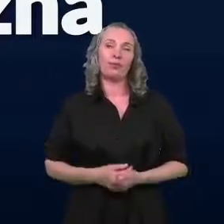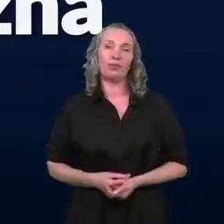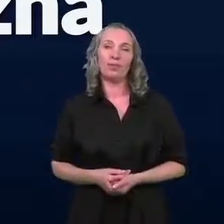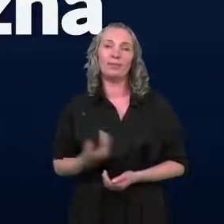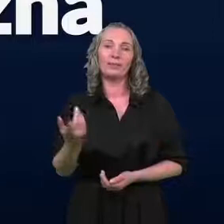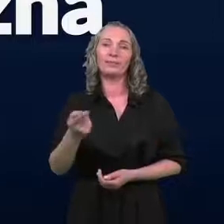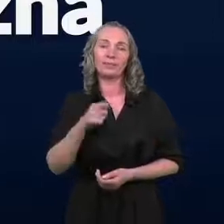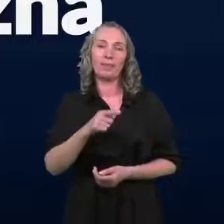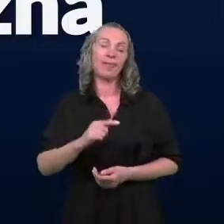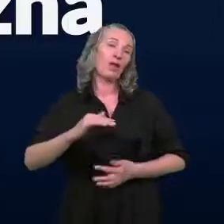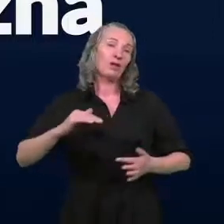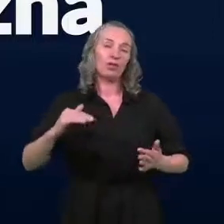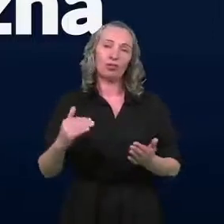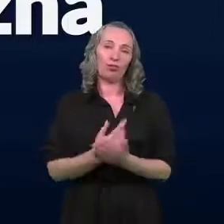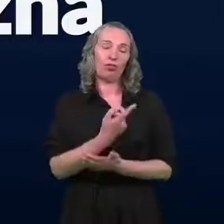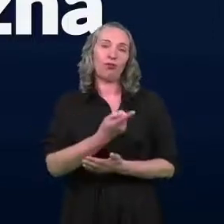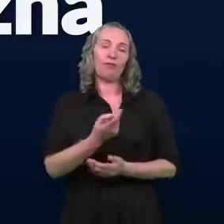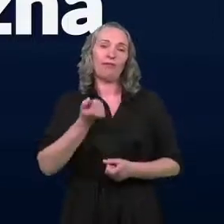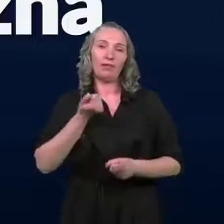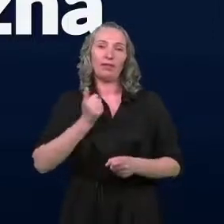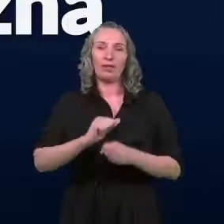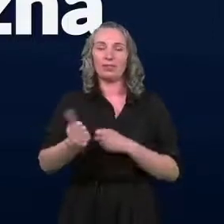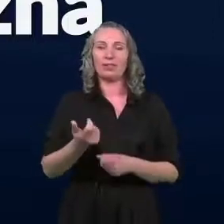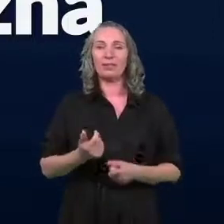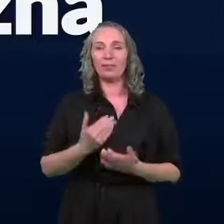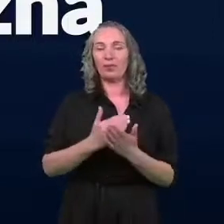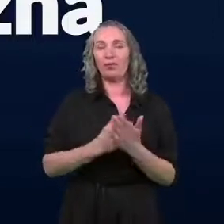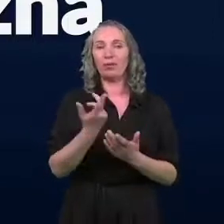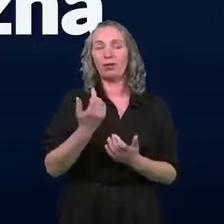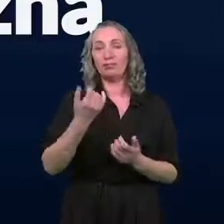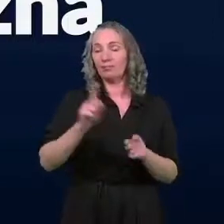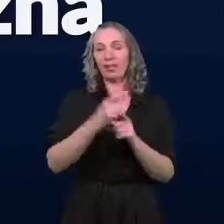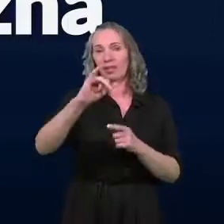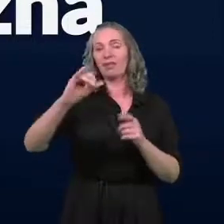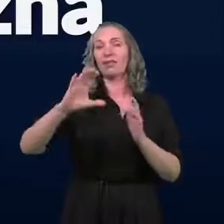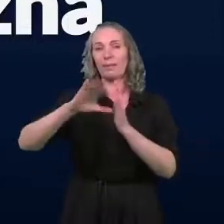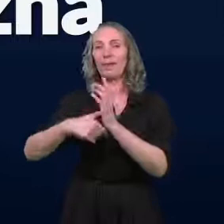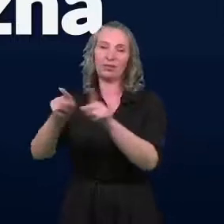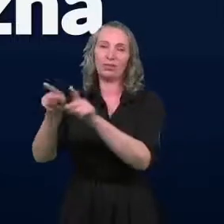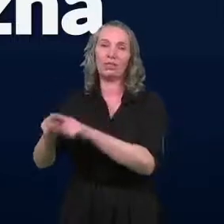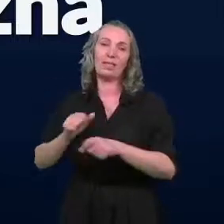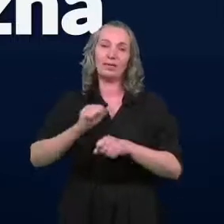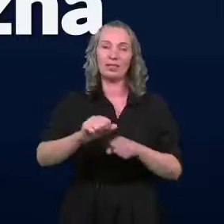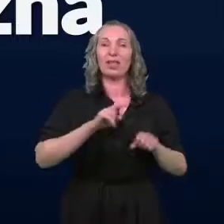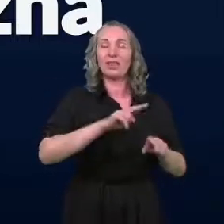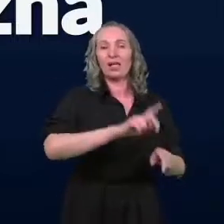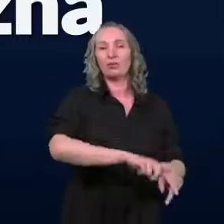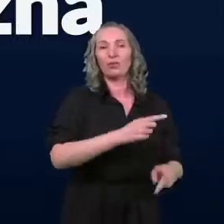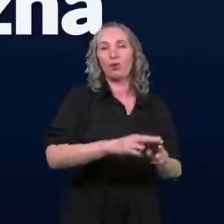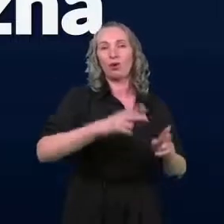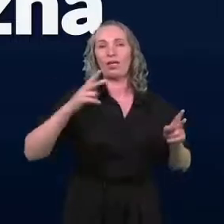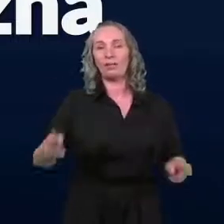formę, nową właściwie, która już jest spotykana także w innych miastach, najem długoterminowy.